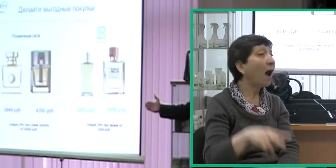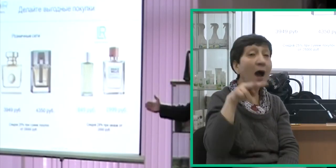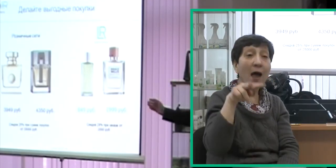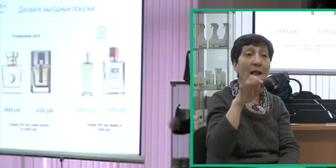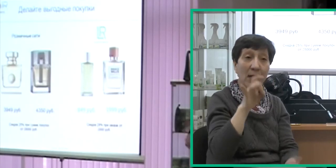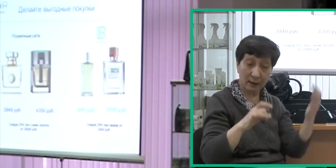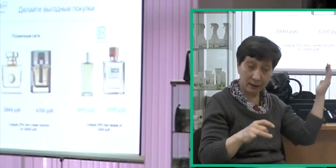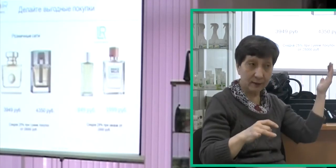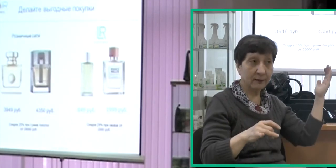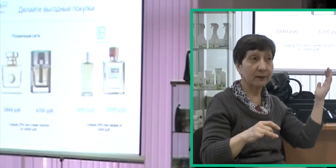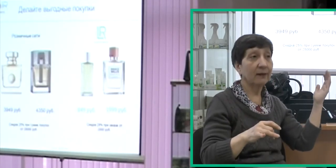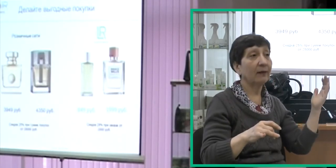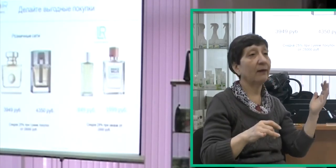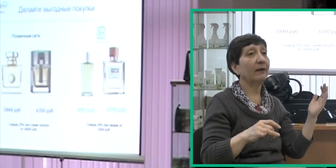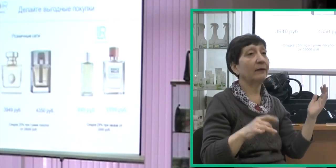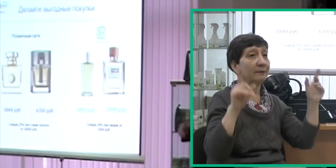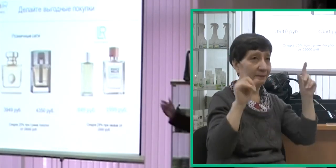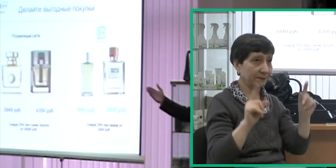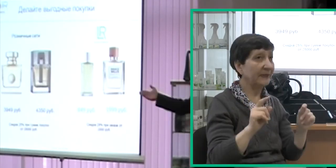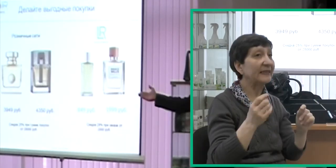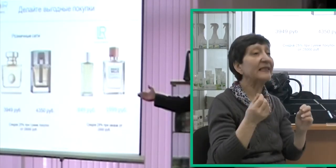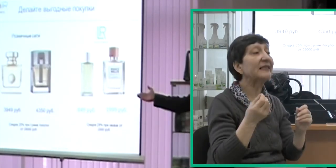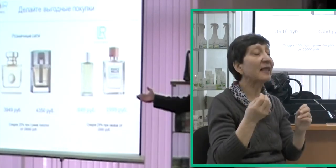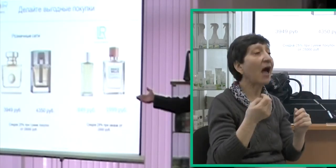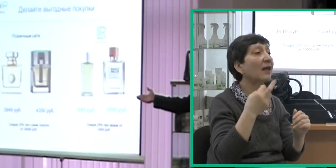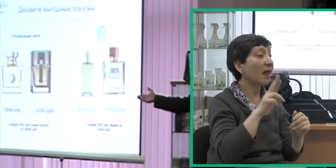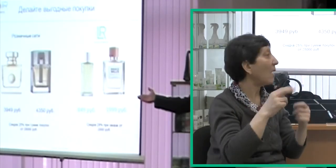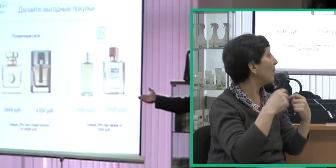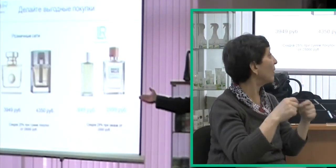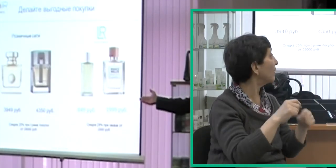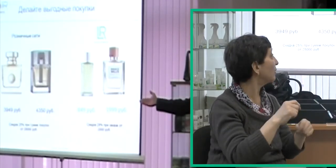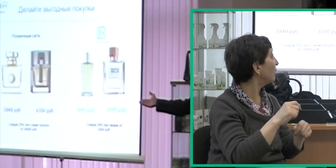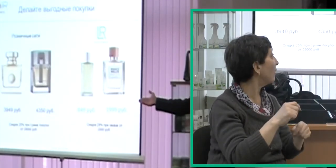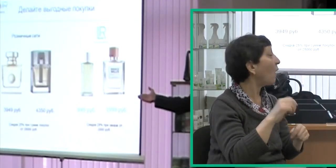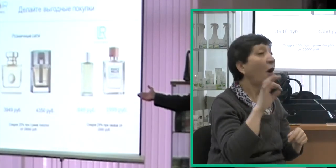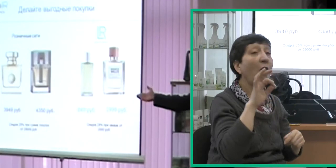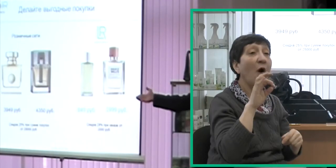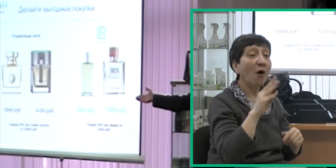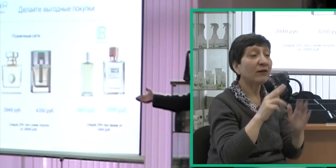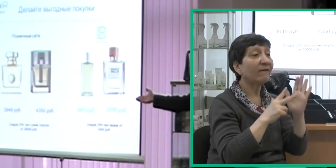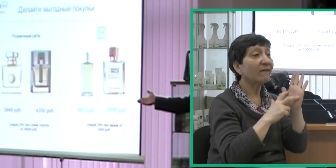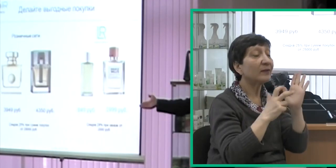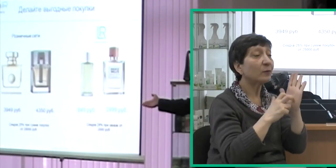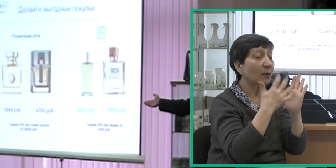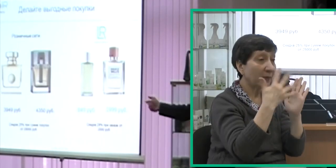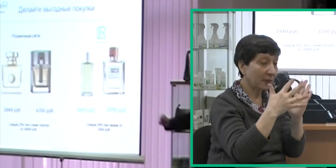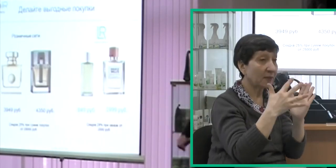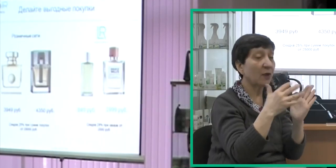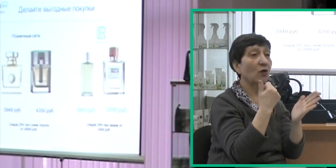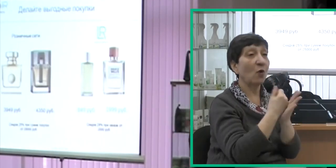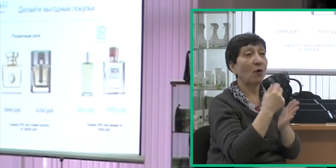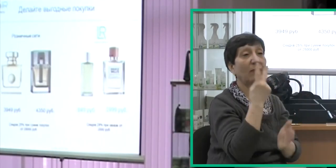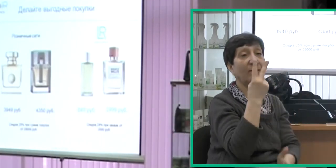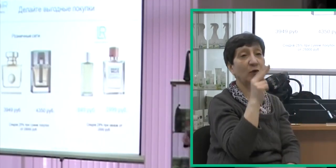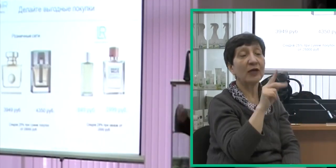В компании «Элэ» цена для розничного клиента от 850 до 2000